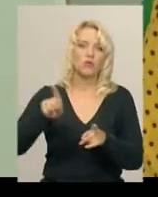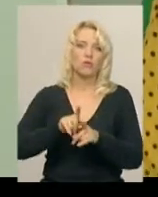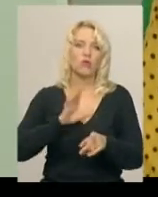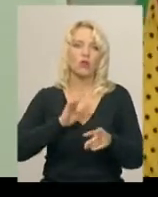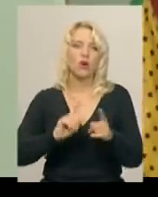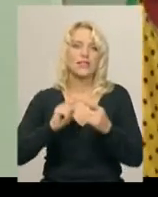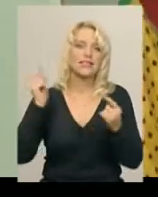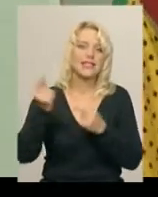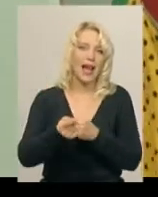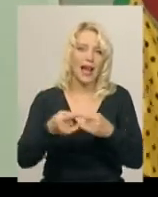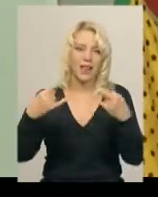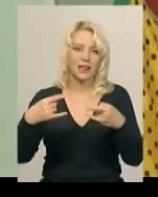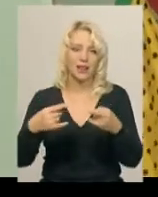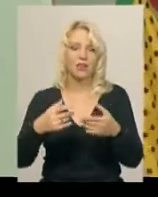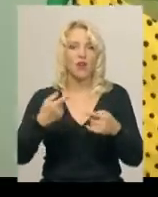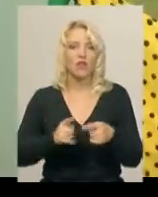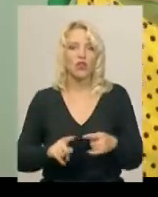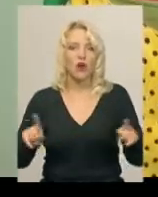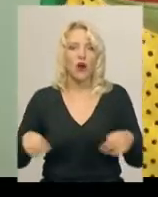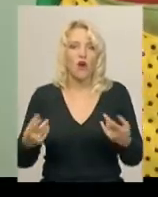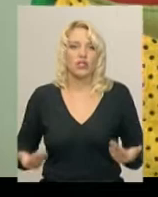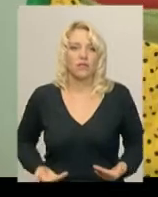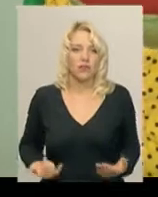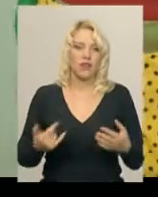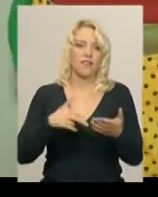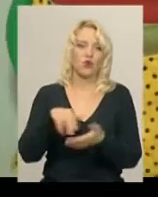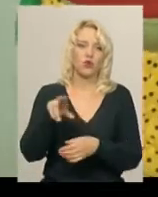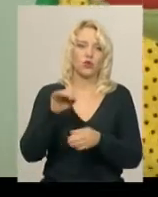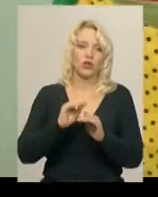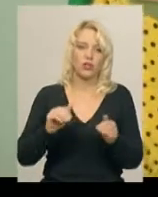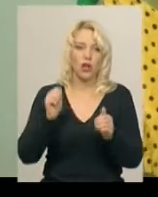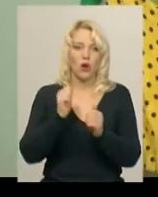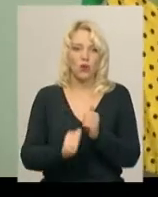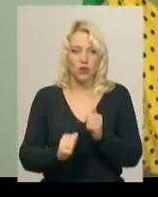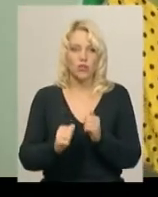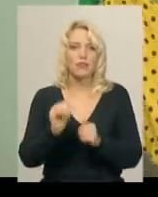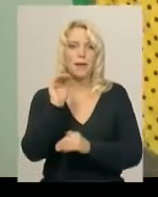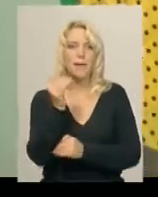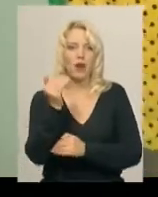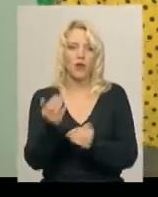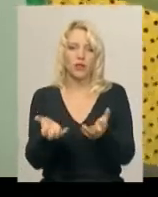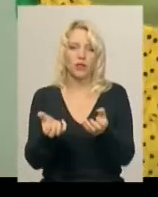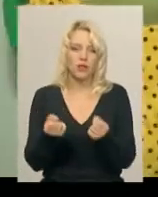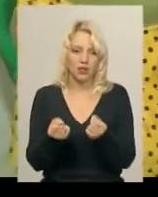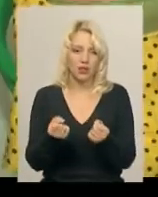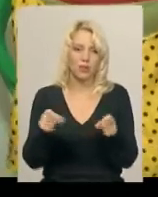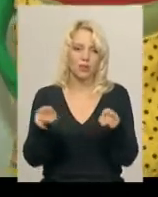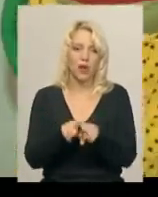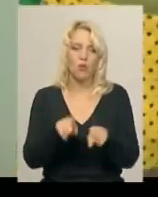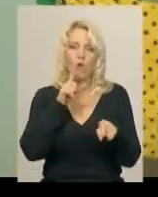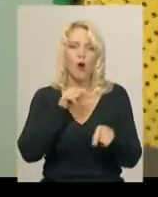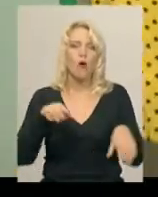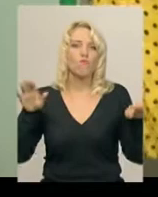оживає і виходить до діток. Кожен малюк отримує таку мушку і може жабку нагоду.